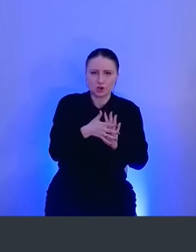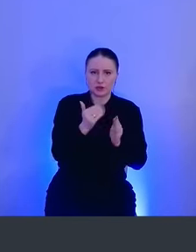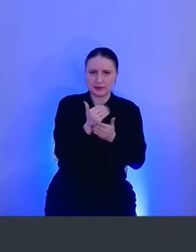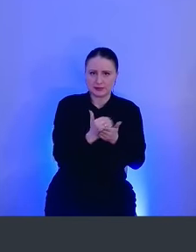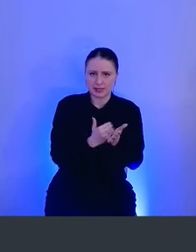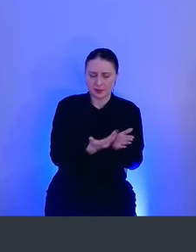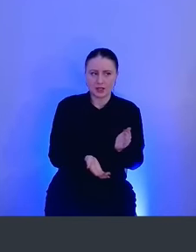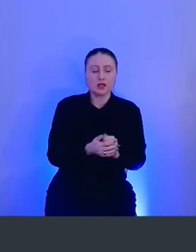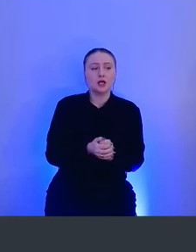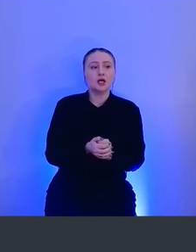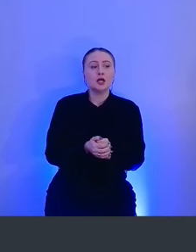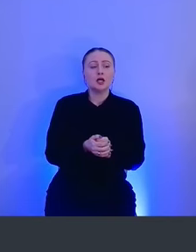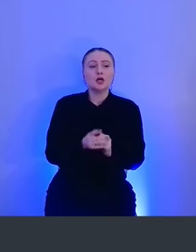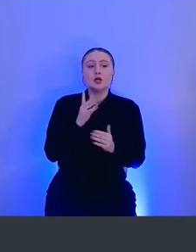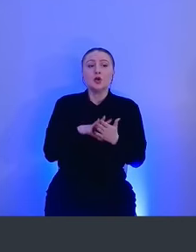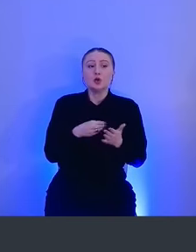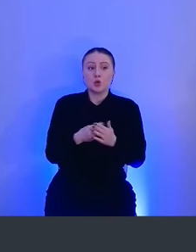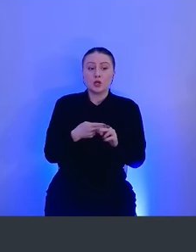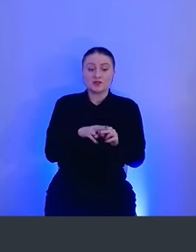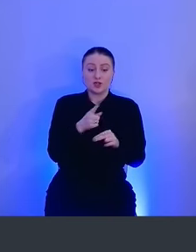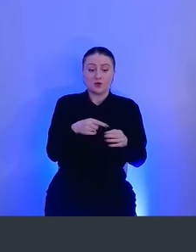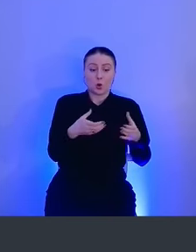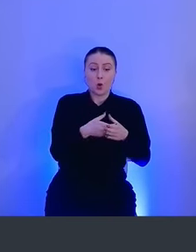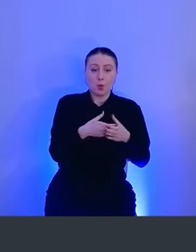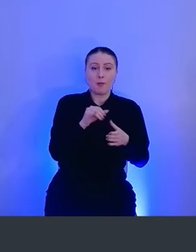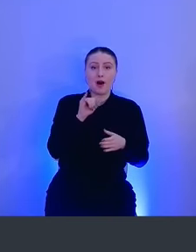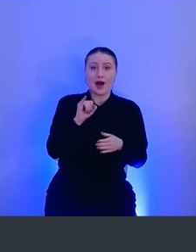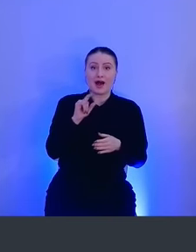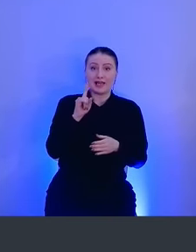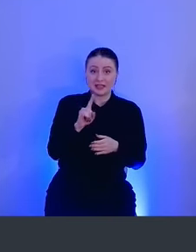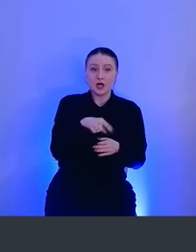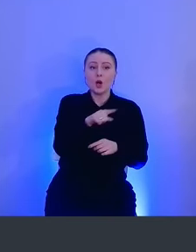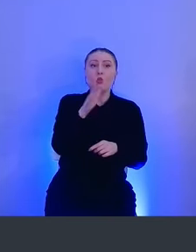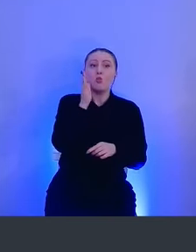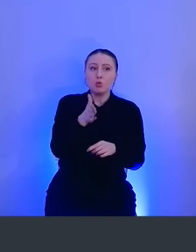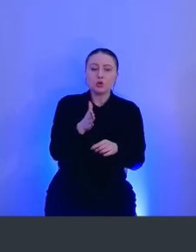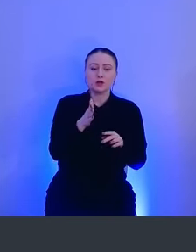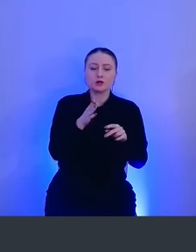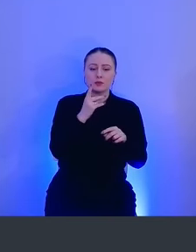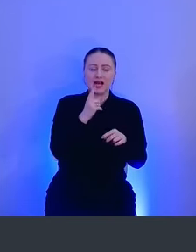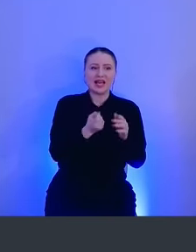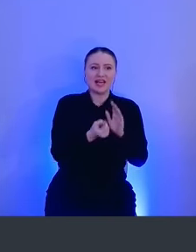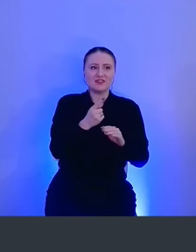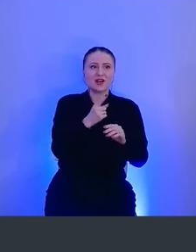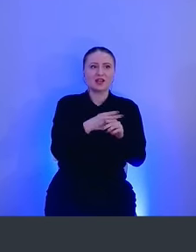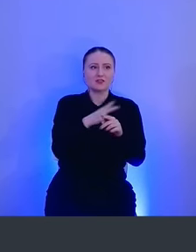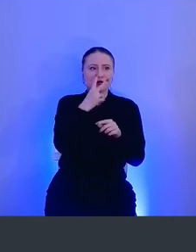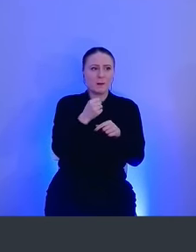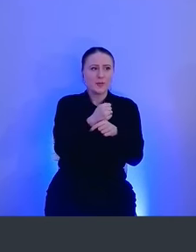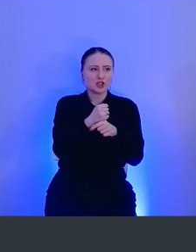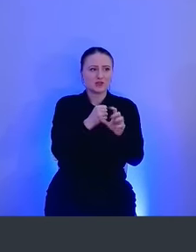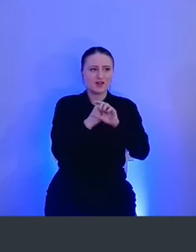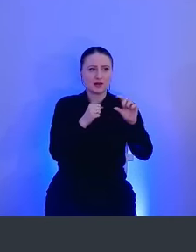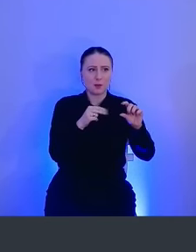этот процесс групп ID будет идентификатором вот этого вот бежевого процесса, который был